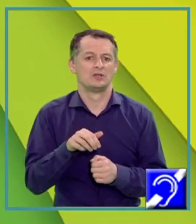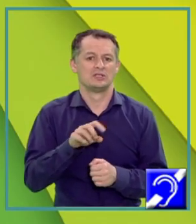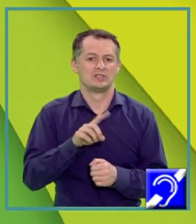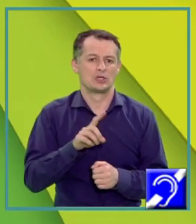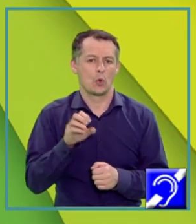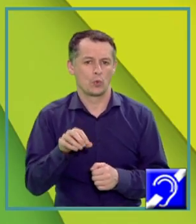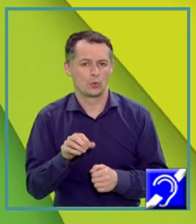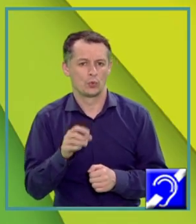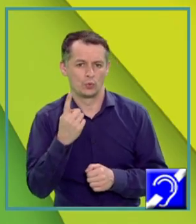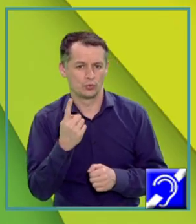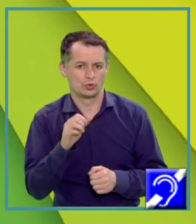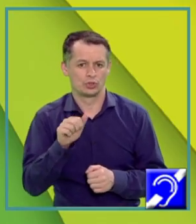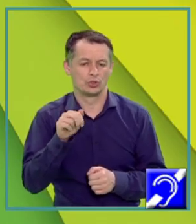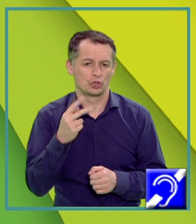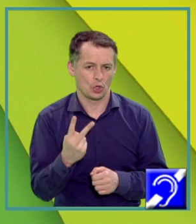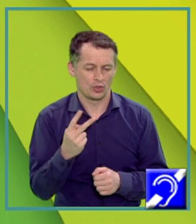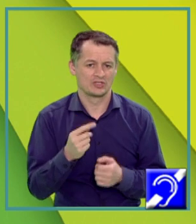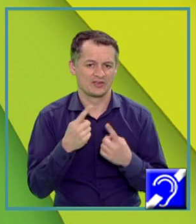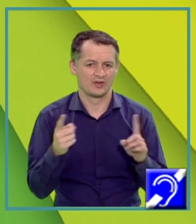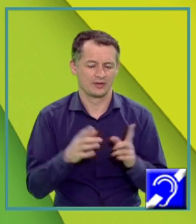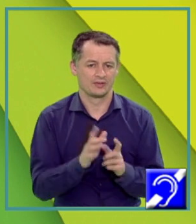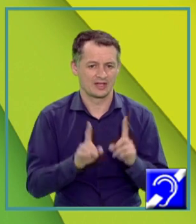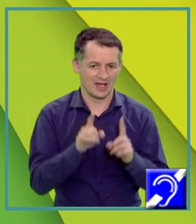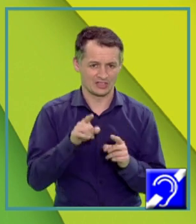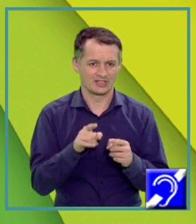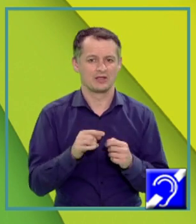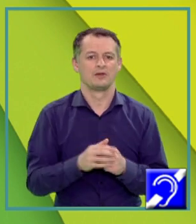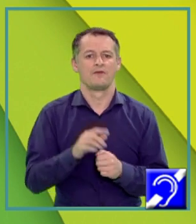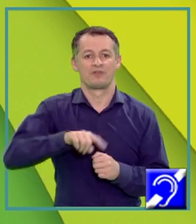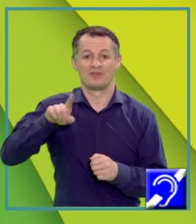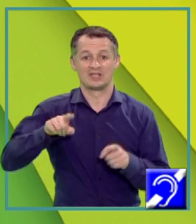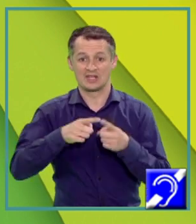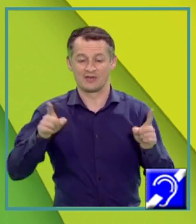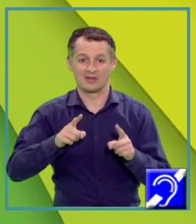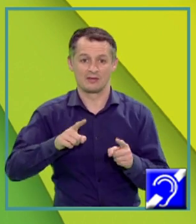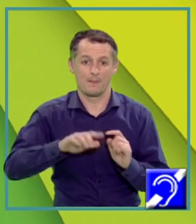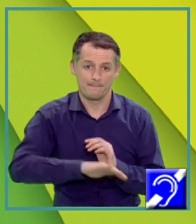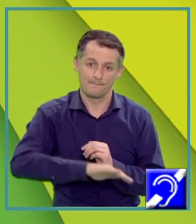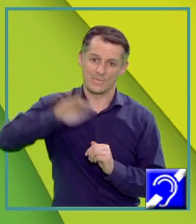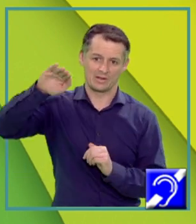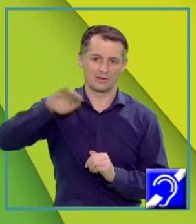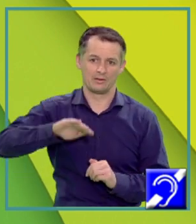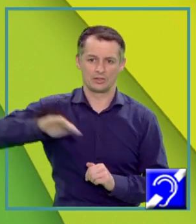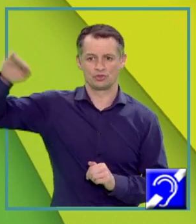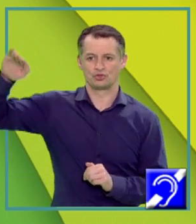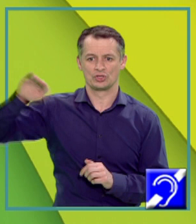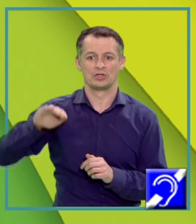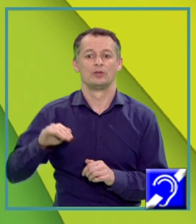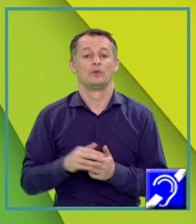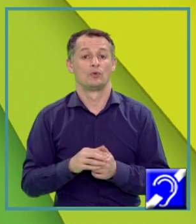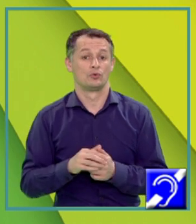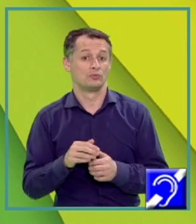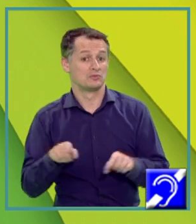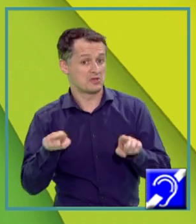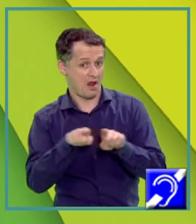diferite. Chiar dacă aceste frecvențe de prag sunt diferite, pantele celor două drepte sunt egale,